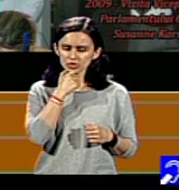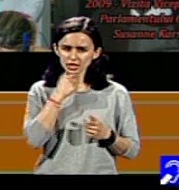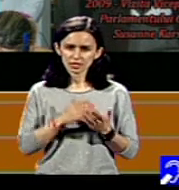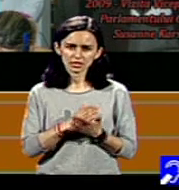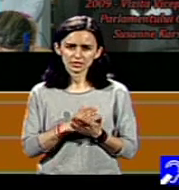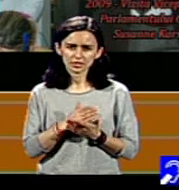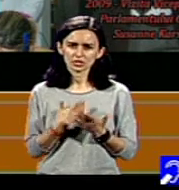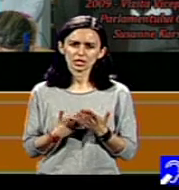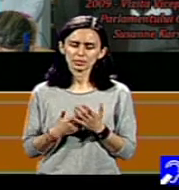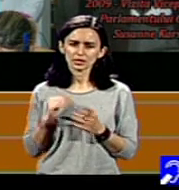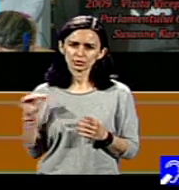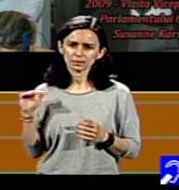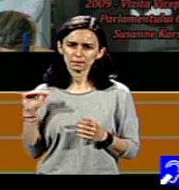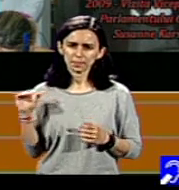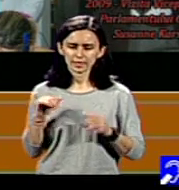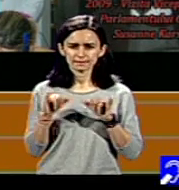copii s-au dezvoltat,